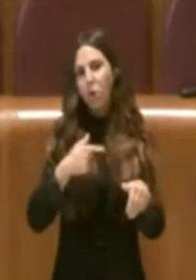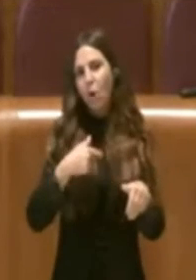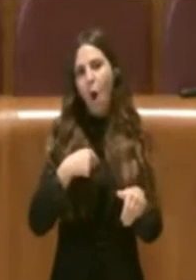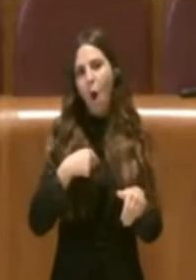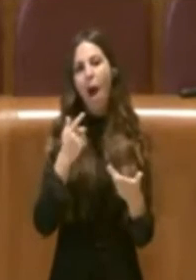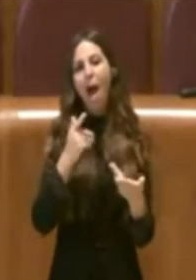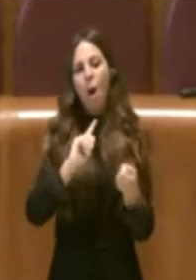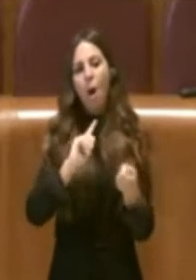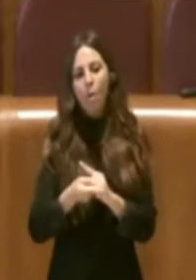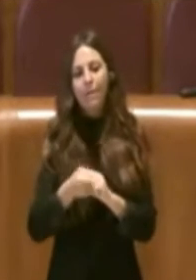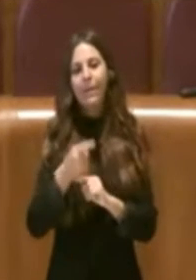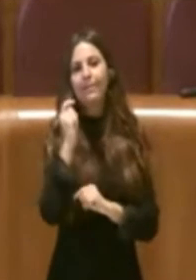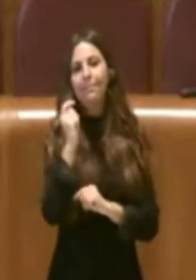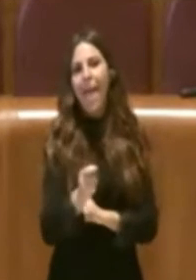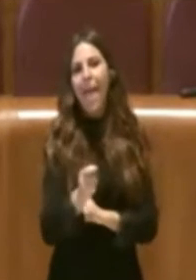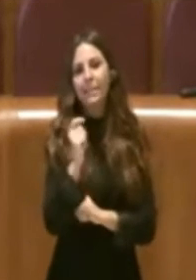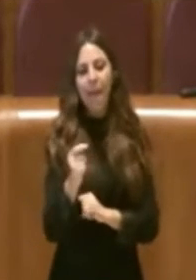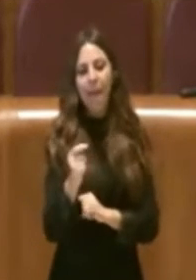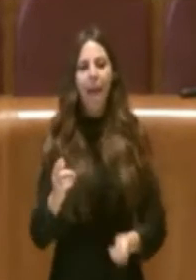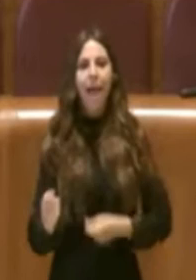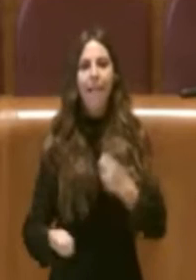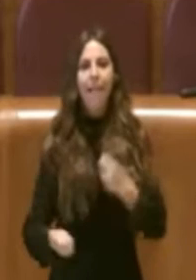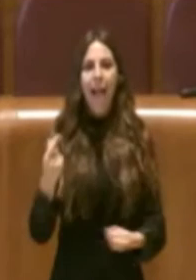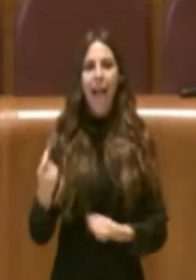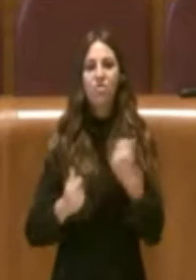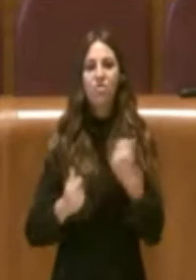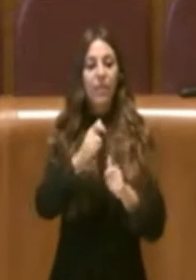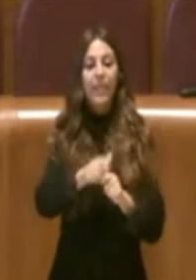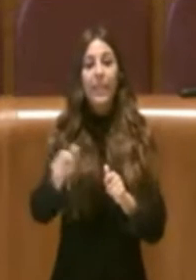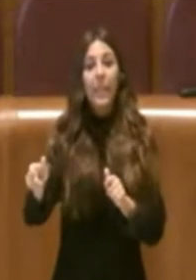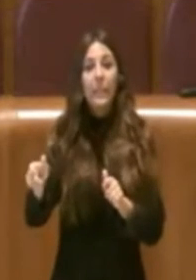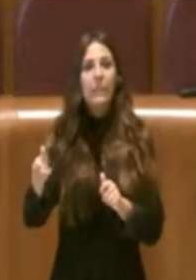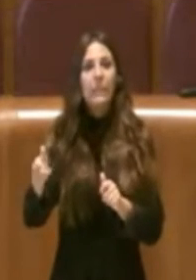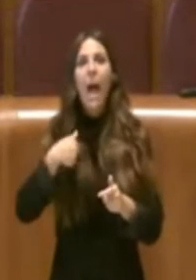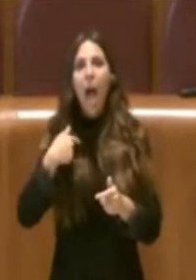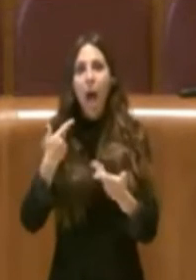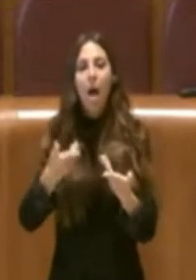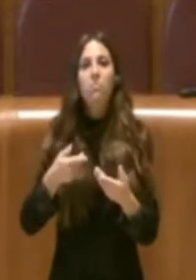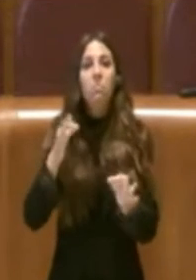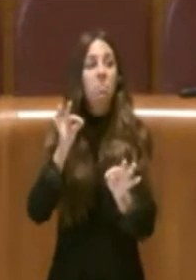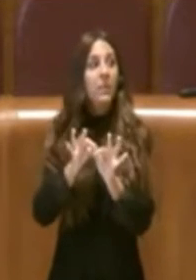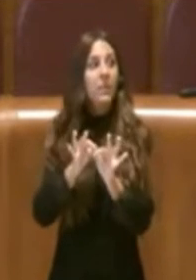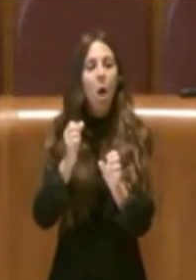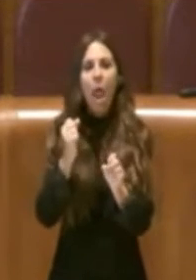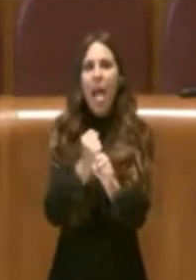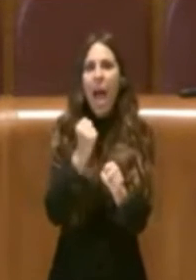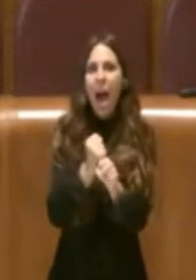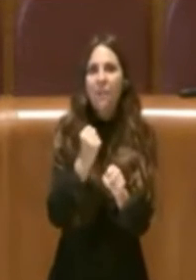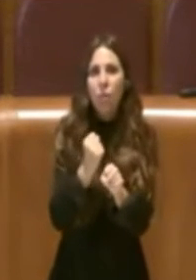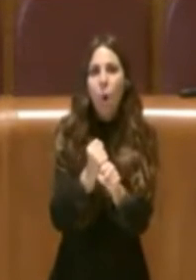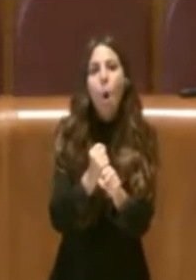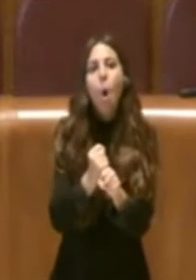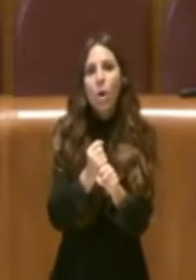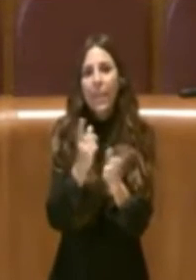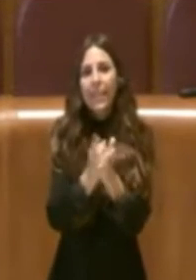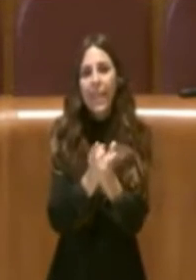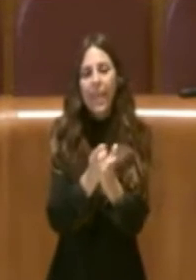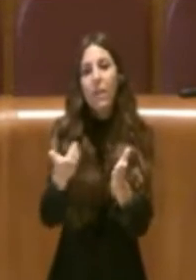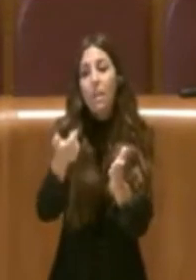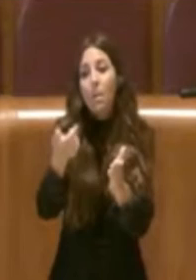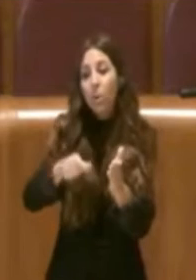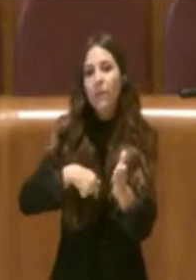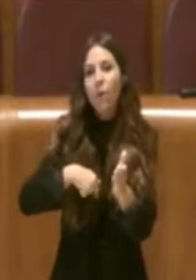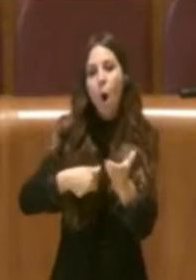altri soldi dei cittadini senza riuscire a realizzare e dare i servizi pubblici necessari di cui la collettività ha